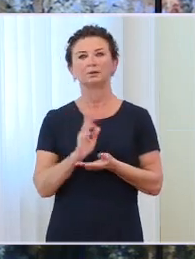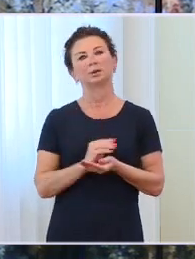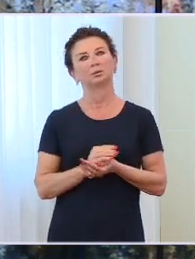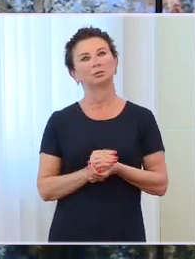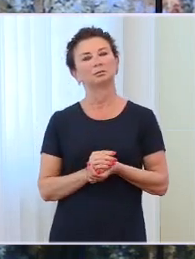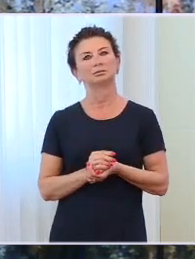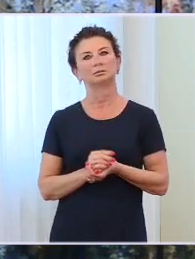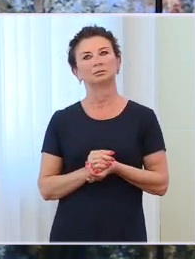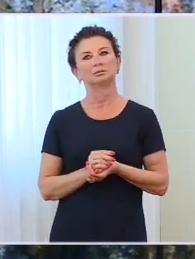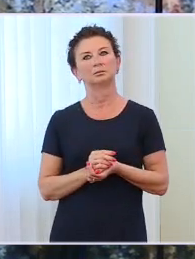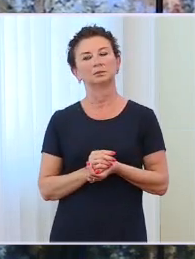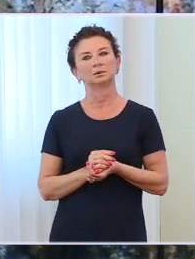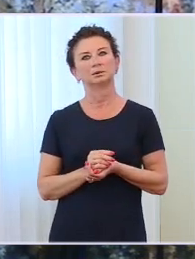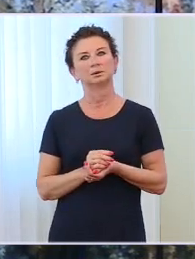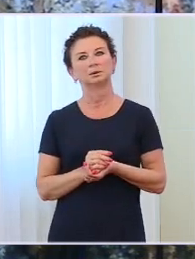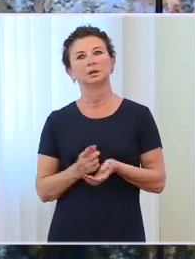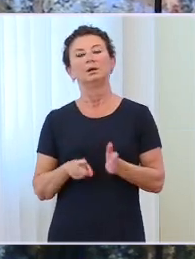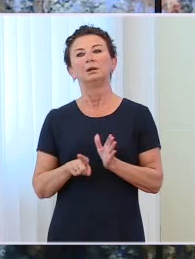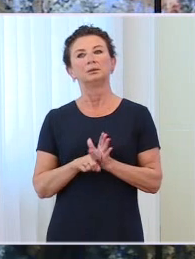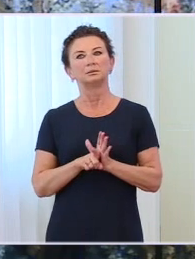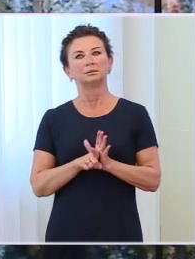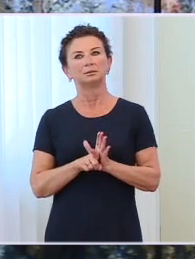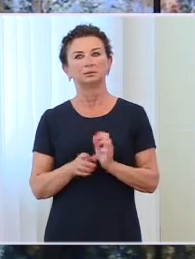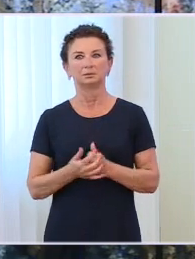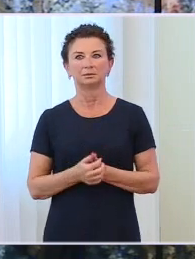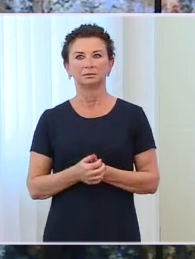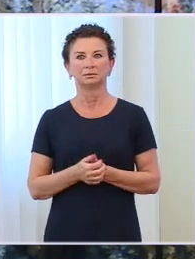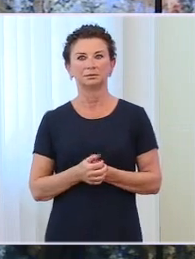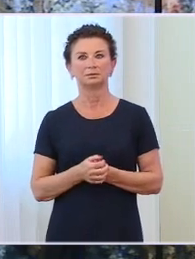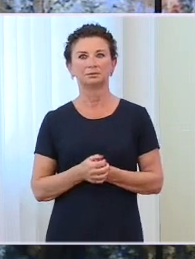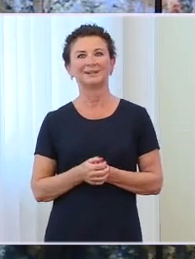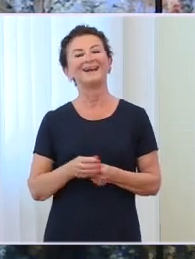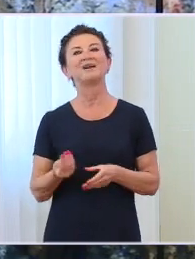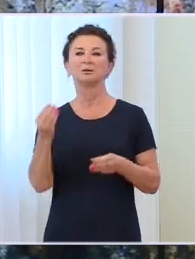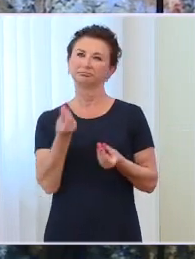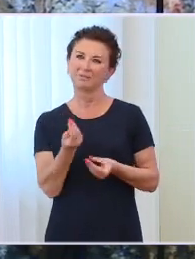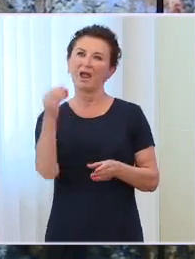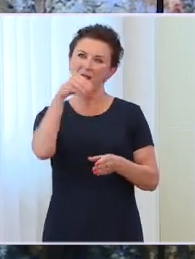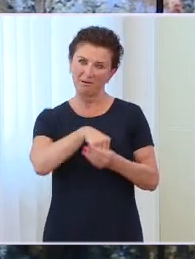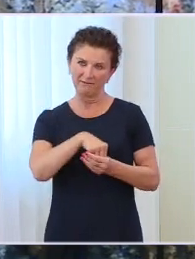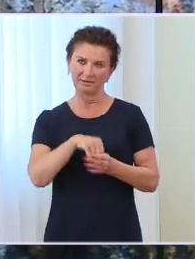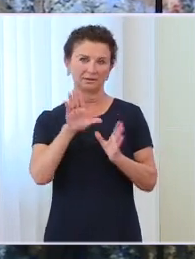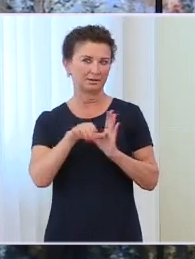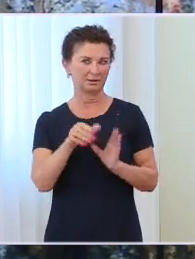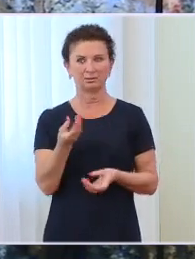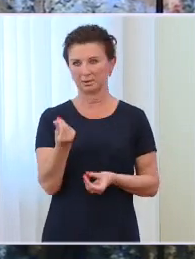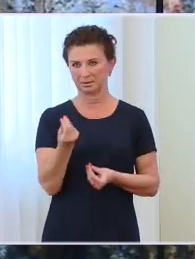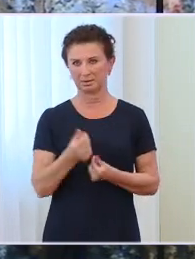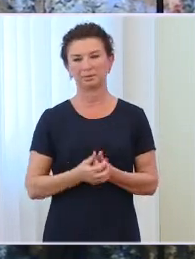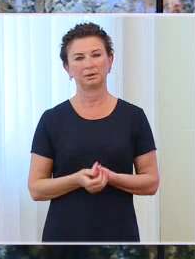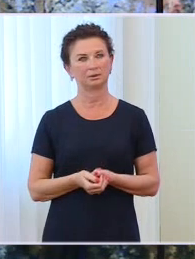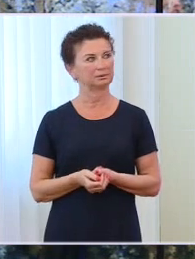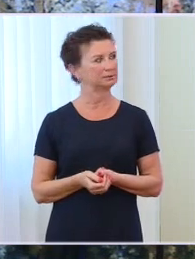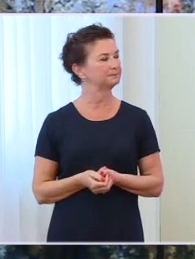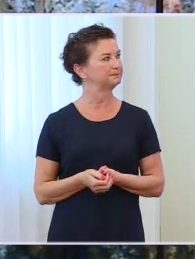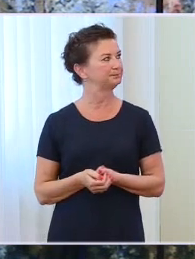będą przesyłane na jej rachunek inwestycyjny. I z tych pieniędzy dodatkowych z budżetu państwa będzie